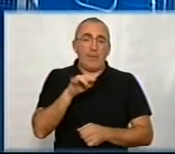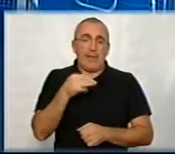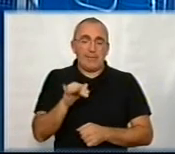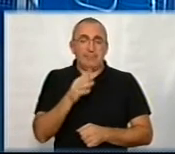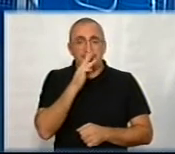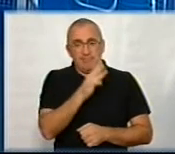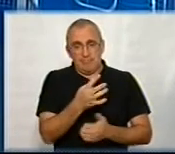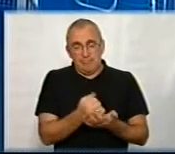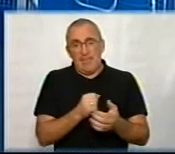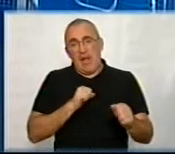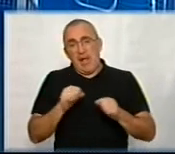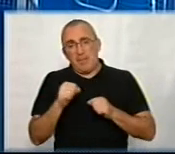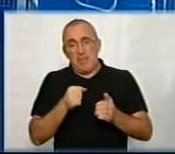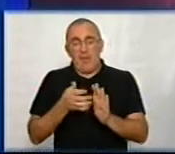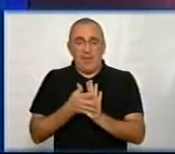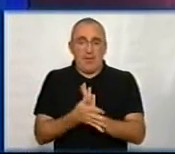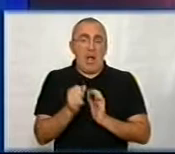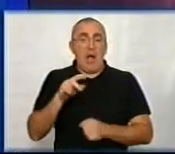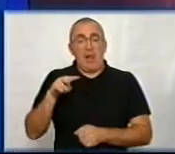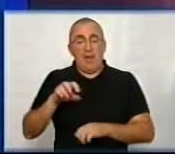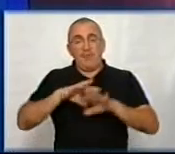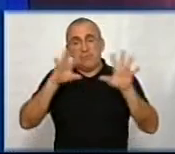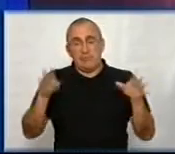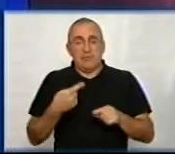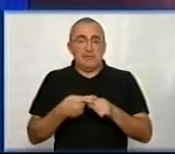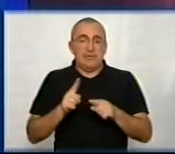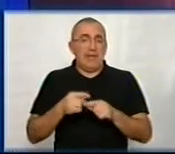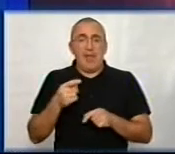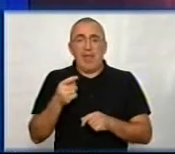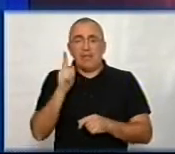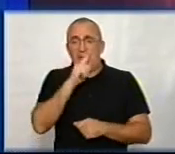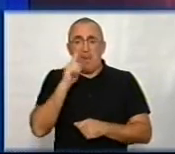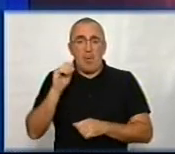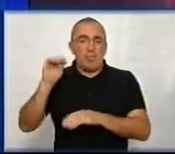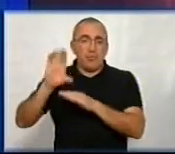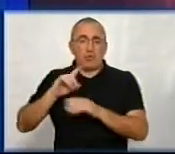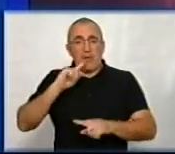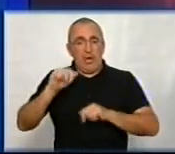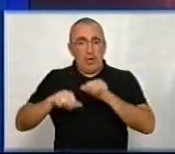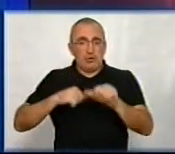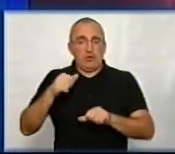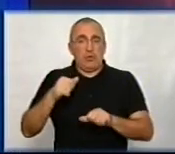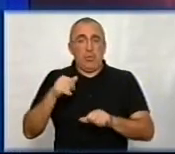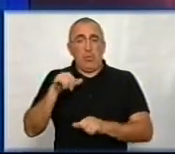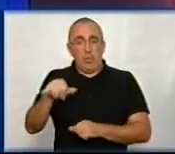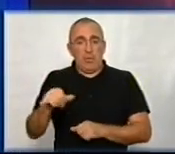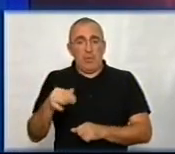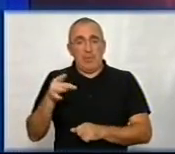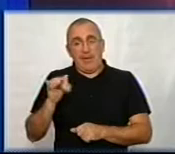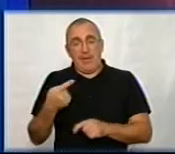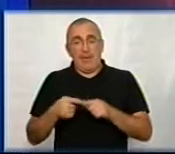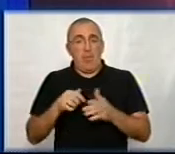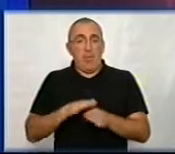планту, плюс там якісь адміністративні витрати. Але в цілому це досить немалий бюджет річний, по-перше. По-друге, у них при таких